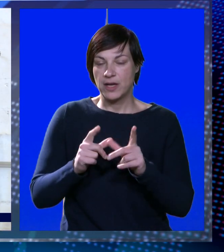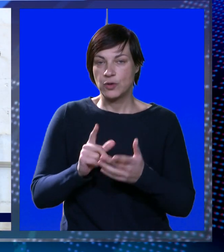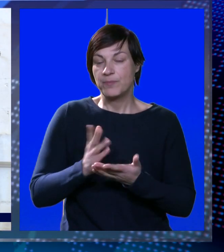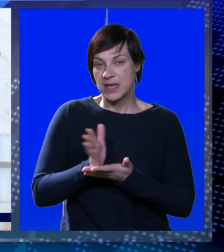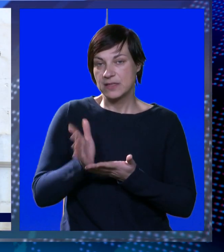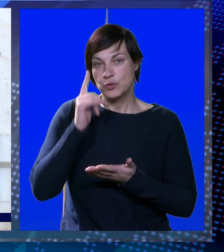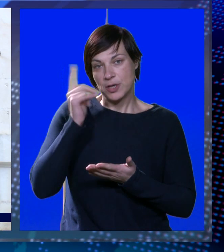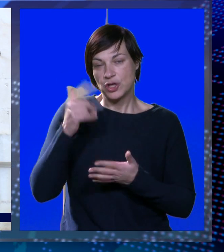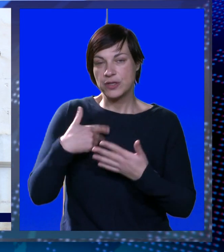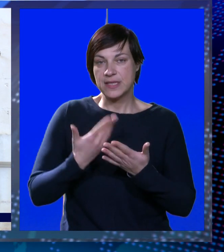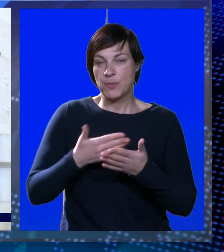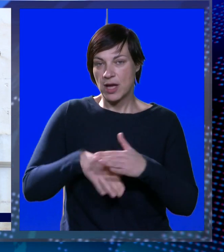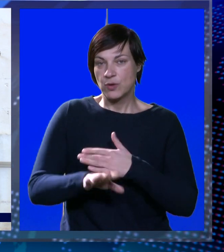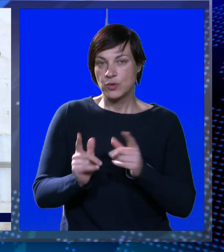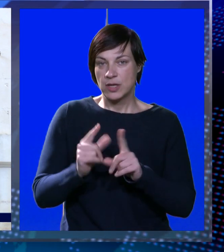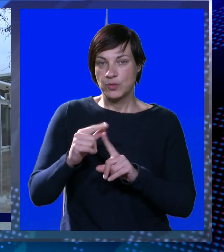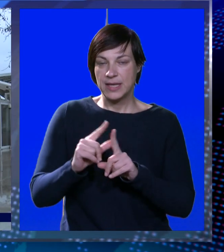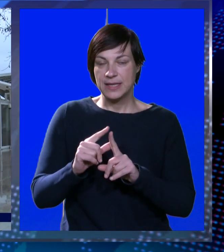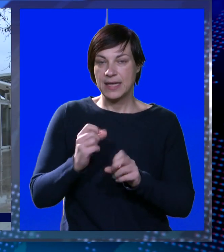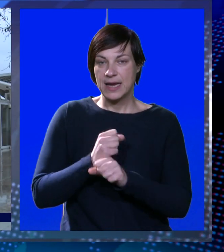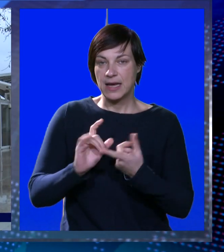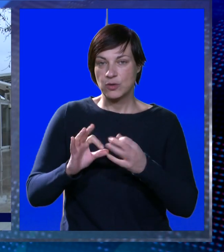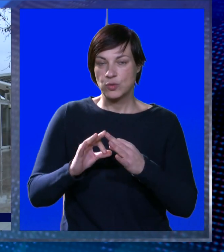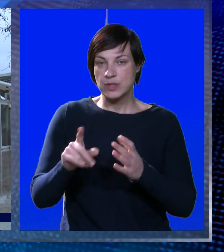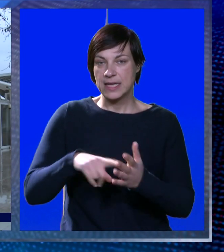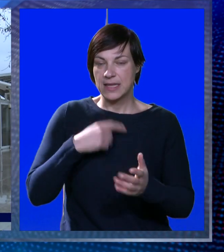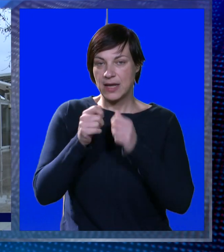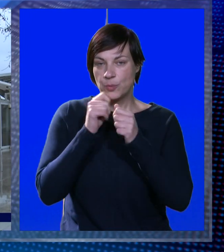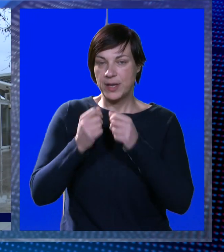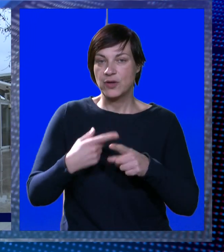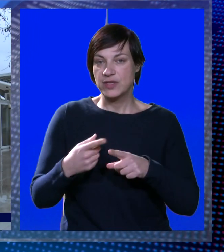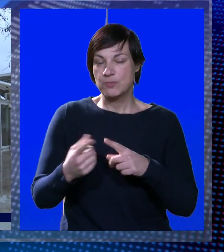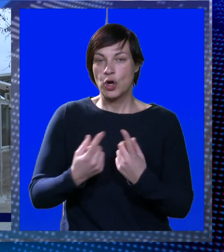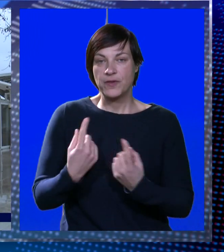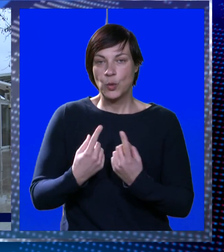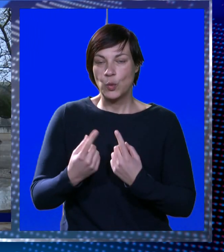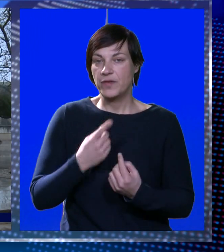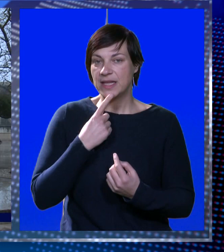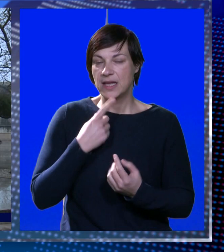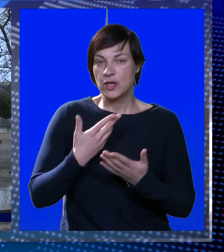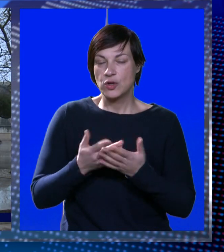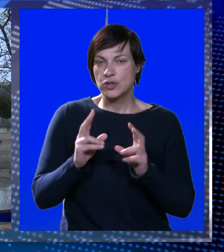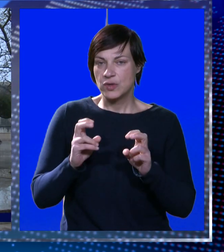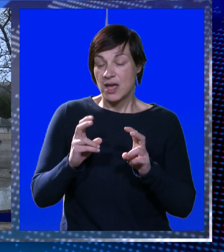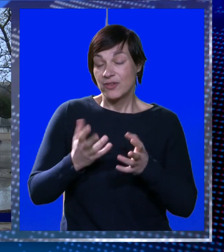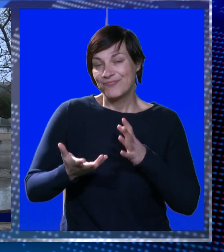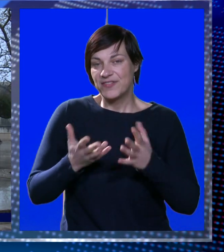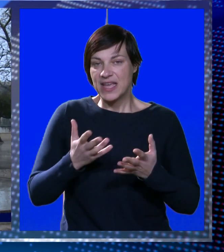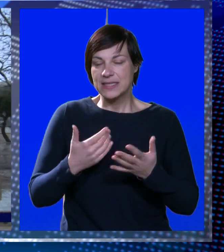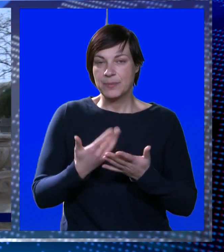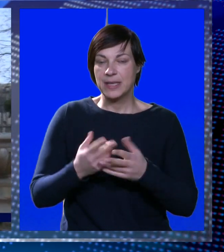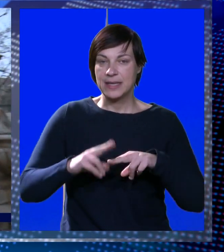Neslužbeno doznajemo i kako unutar utedera guze traju pregovori upravo zbog ovih uvjeta koji su navodno